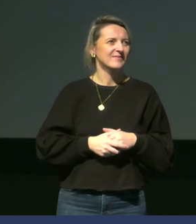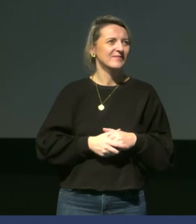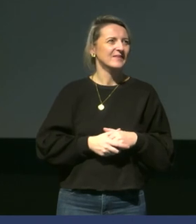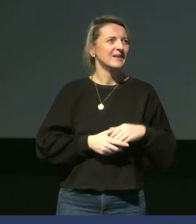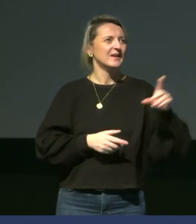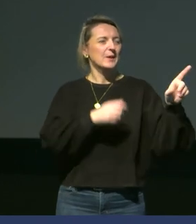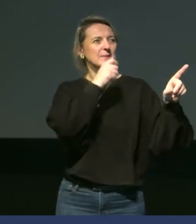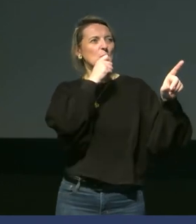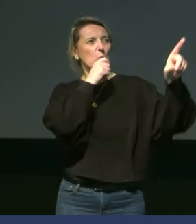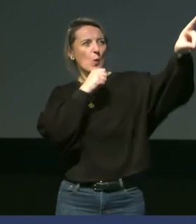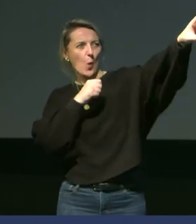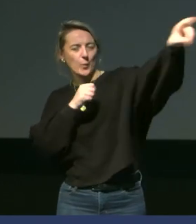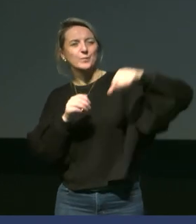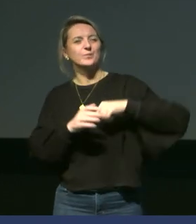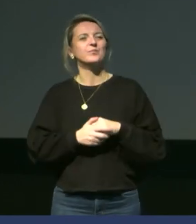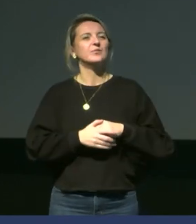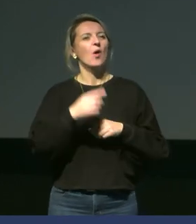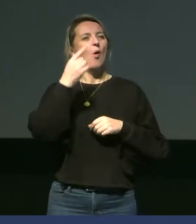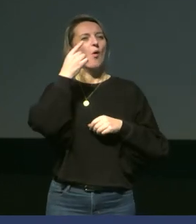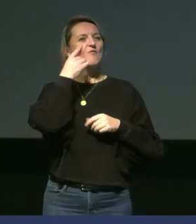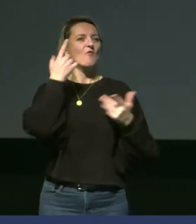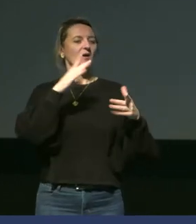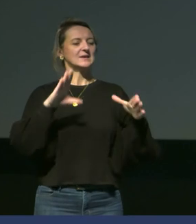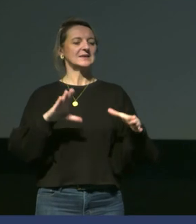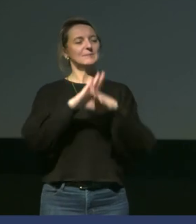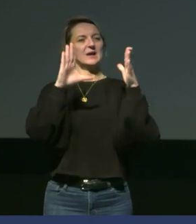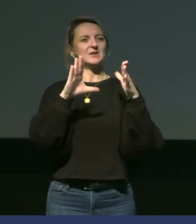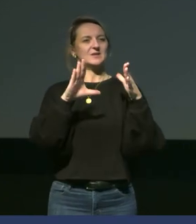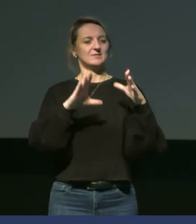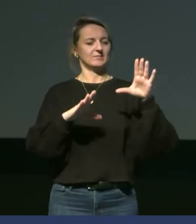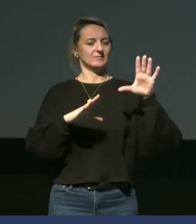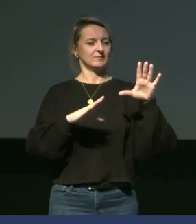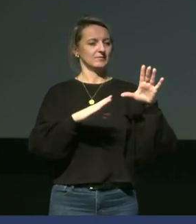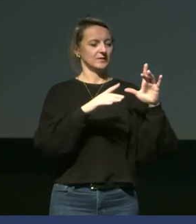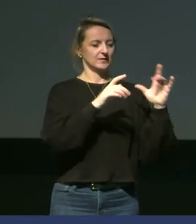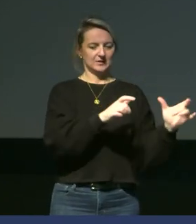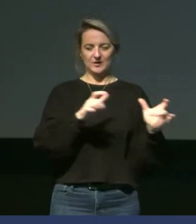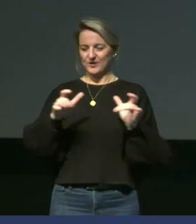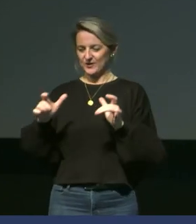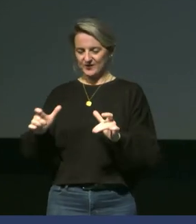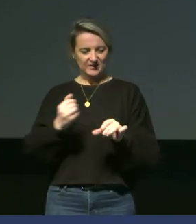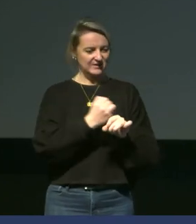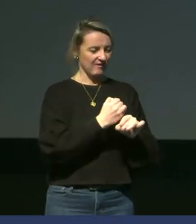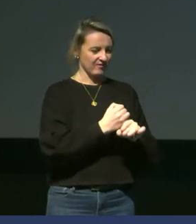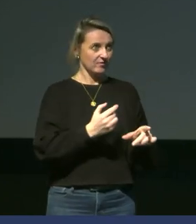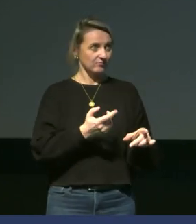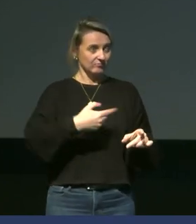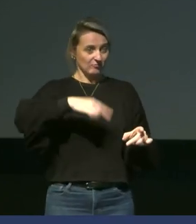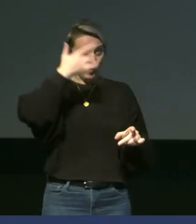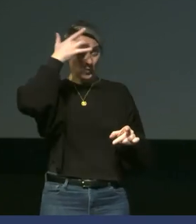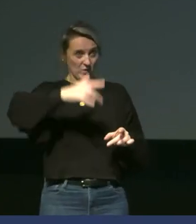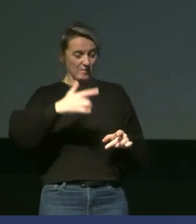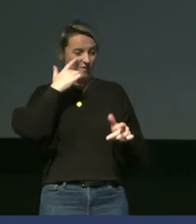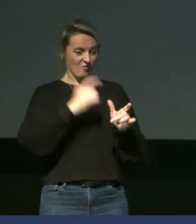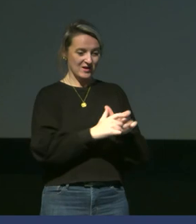Bonsoir. Quand on voit les images des deux stations sur lesquelles vous avez travaillé, pour quelqu'un qui ne connaît pas le milieu, ça paraît très surprenant d'avoir la station